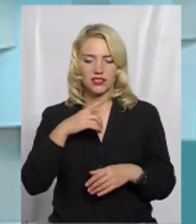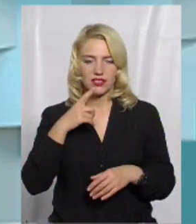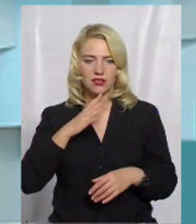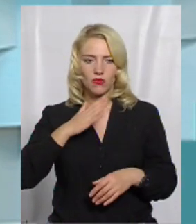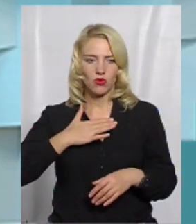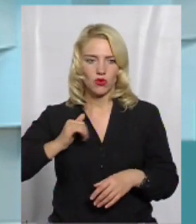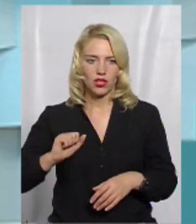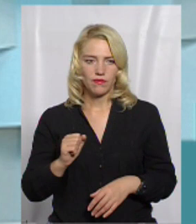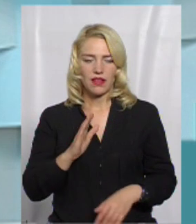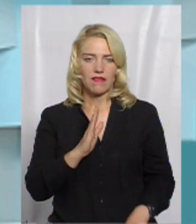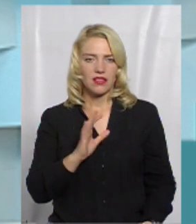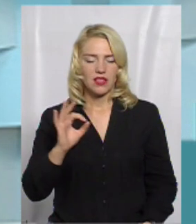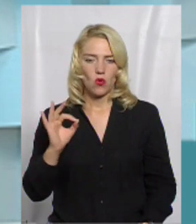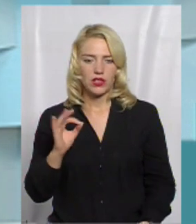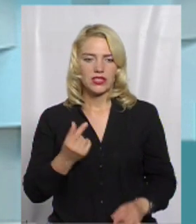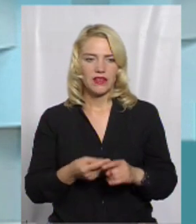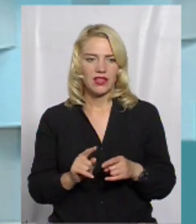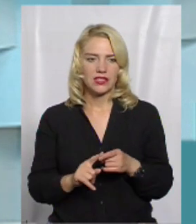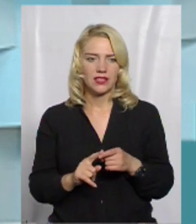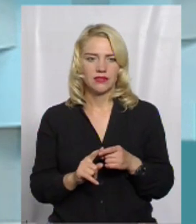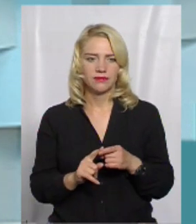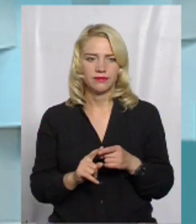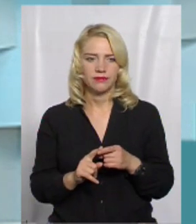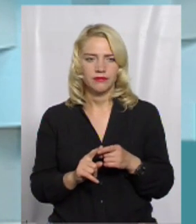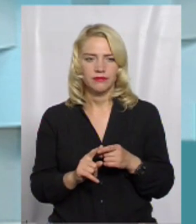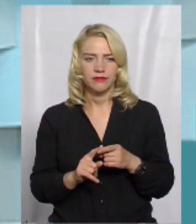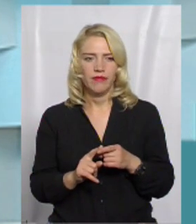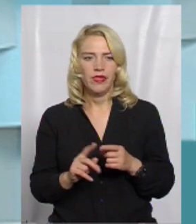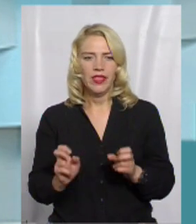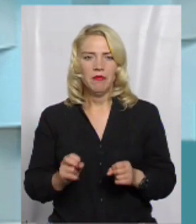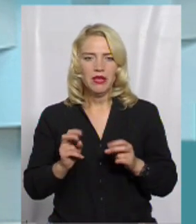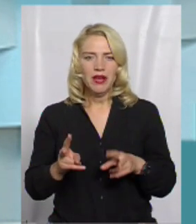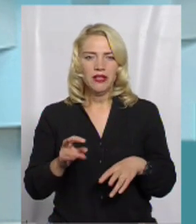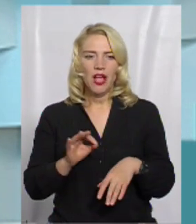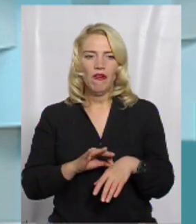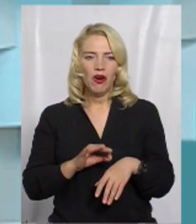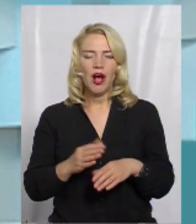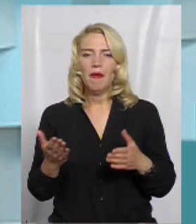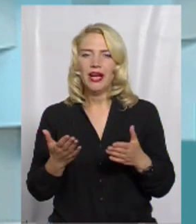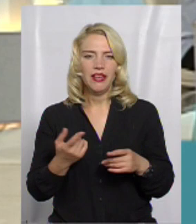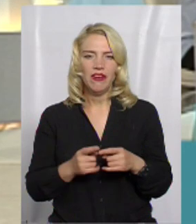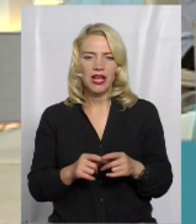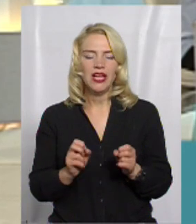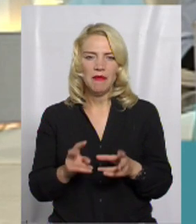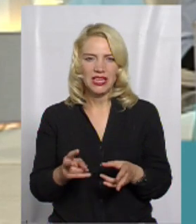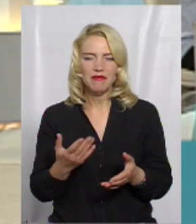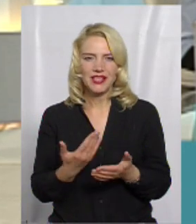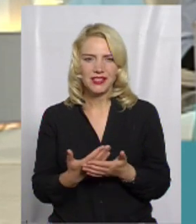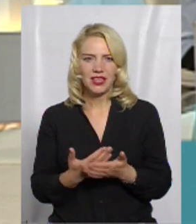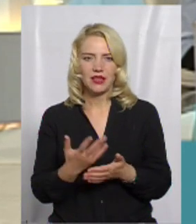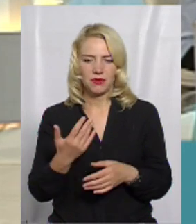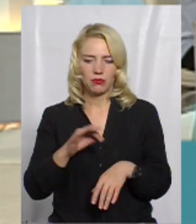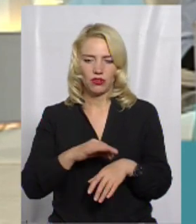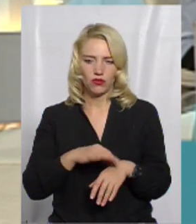колегою Валентиною Олексійовною. Це небезпечна хвороба. Чим вона? От другі хвороби,